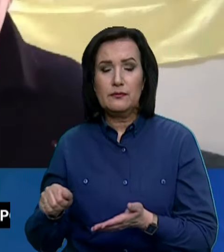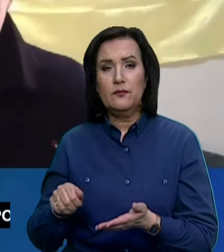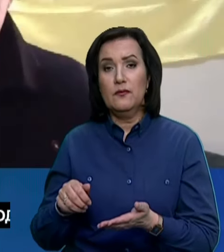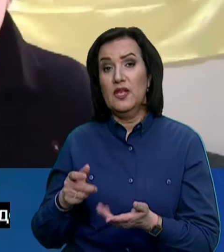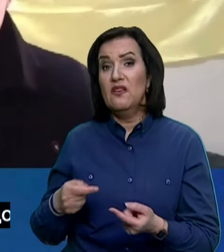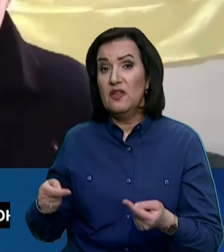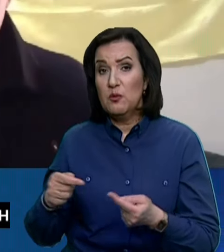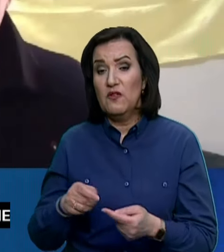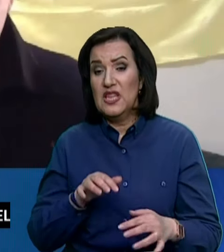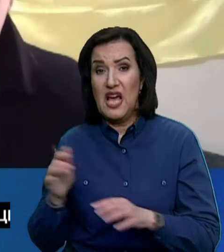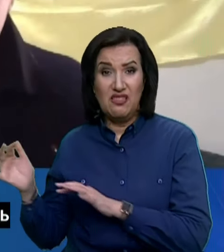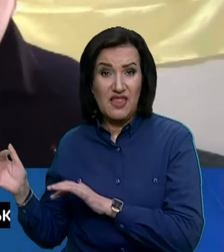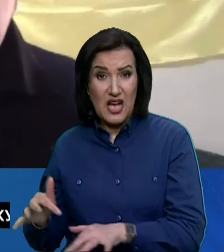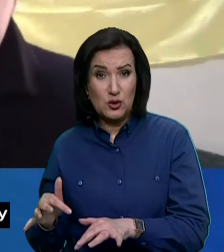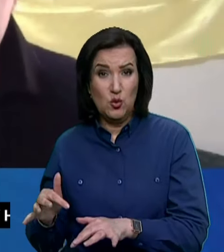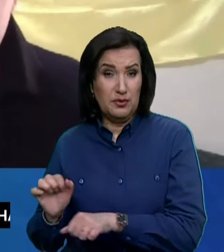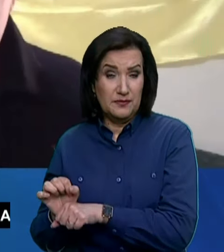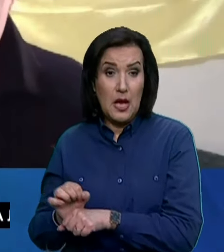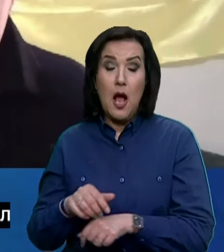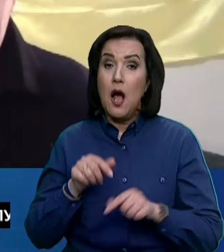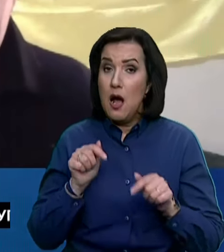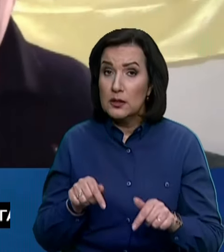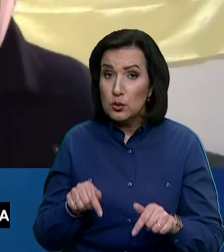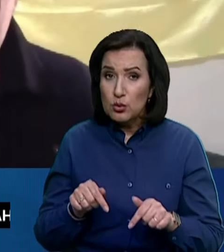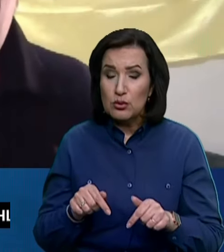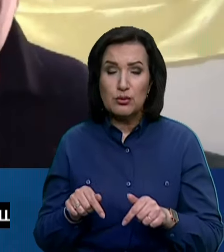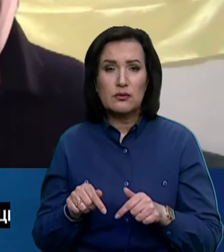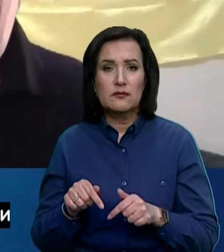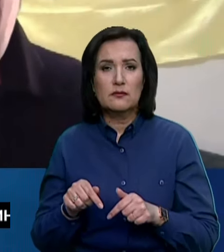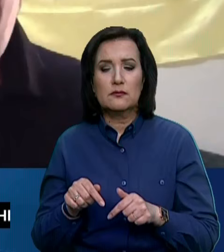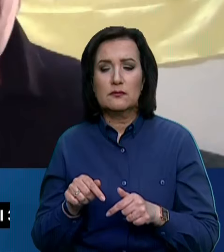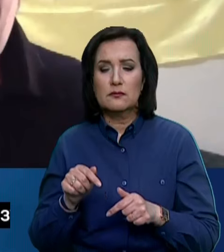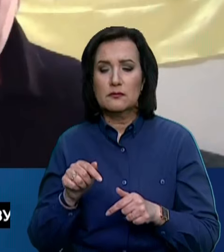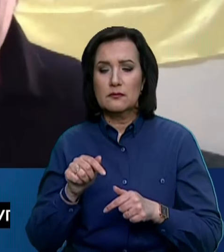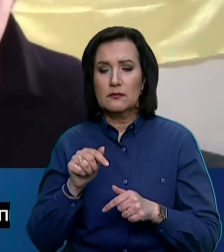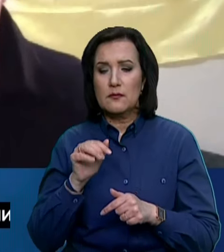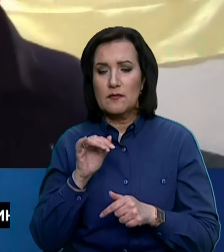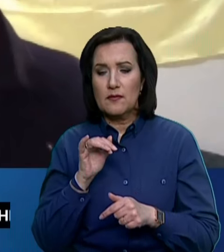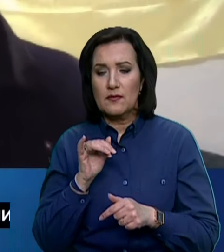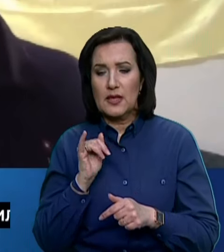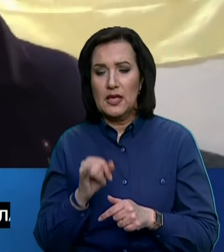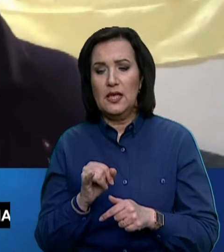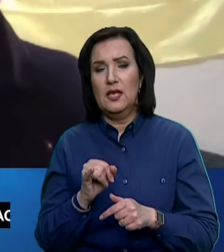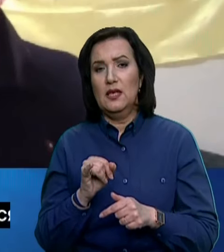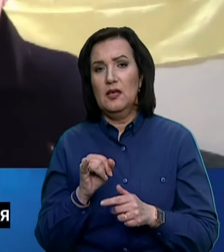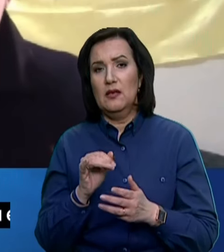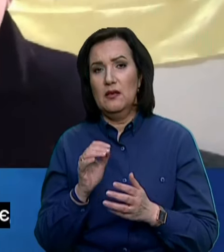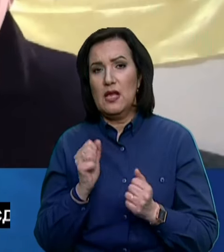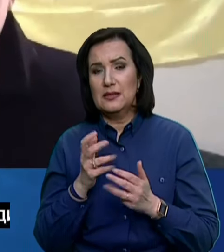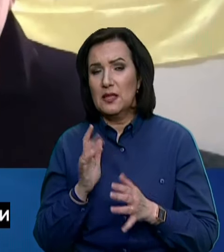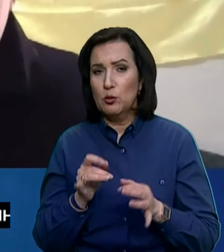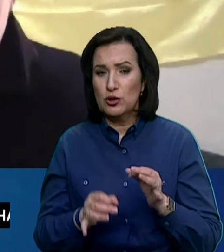наступ цей захлинався. Тут вже і в районі Авдіївки, вони